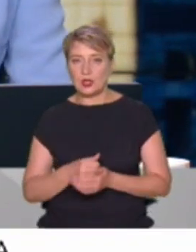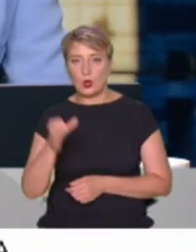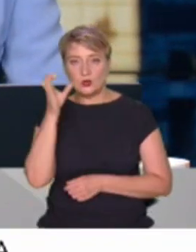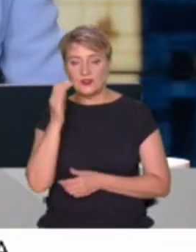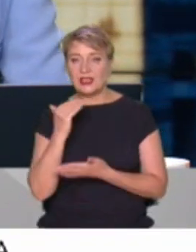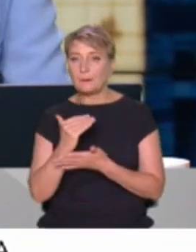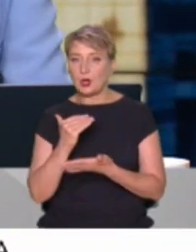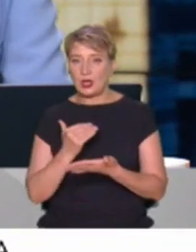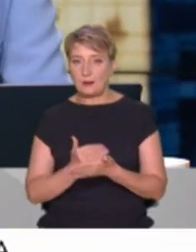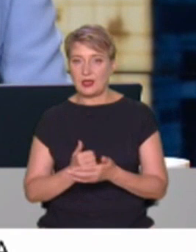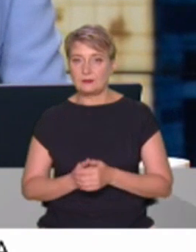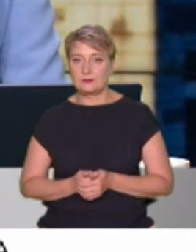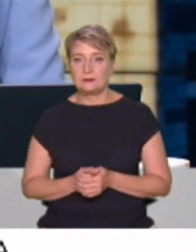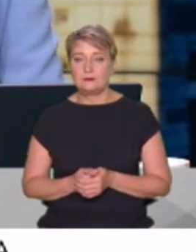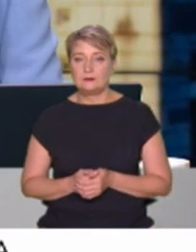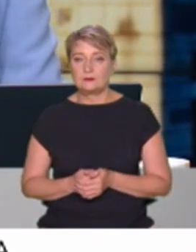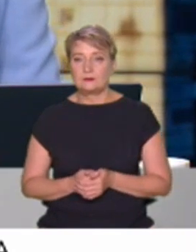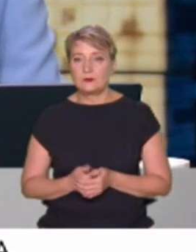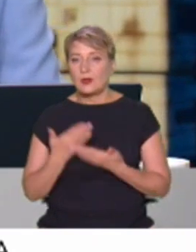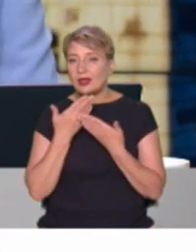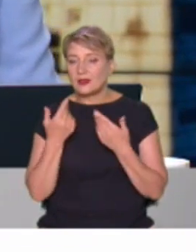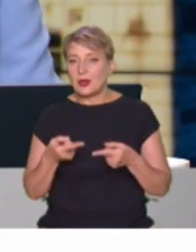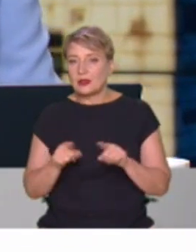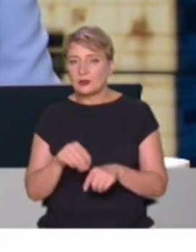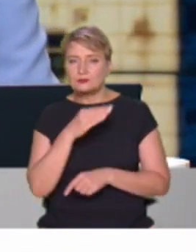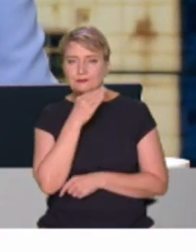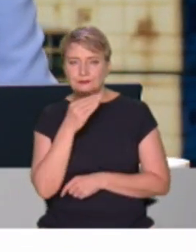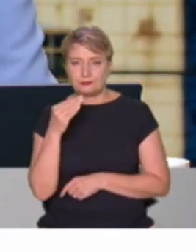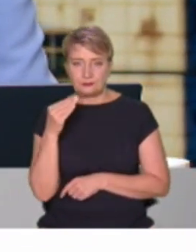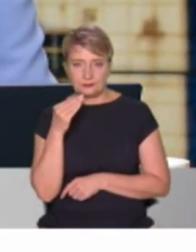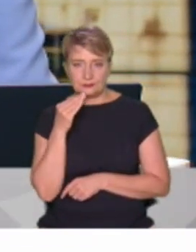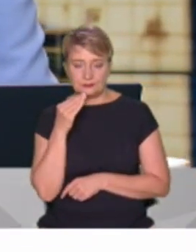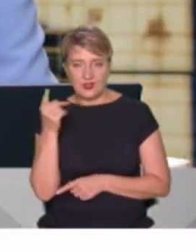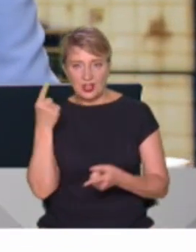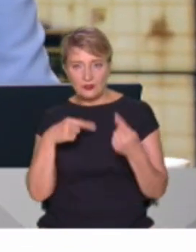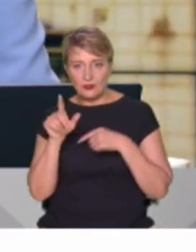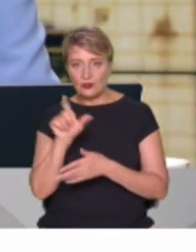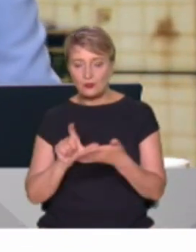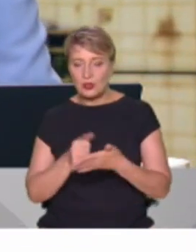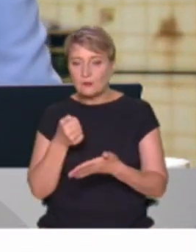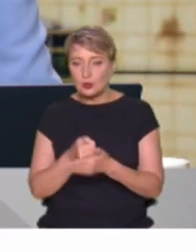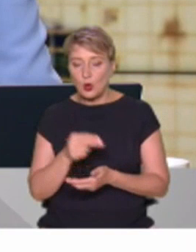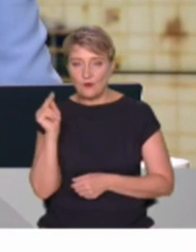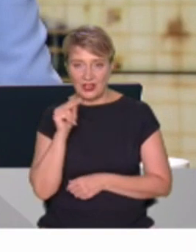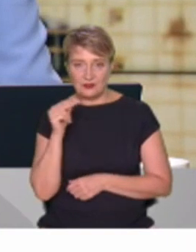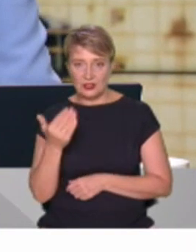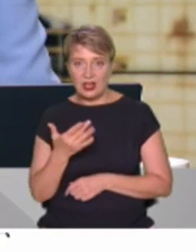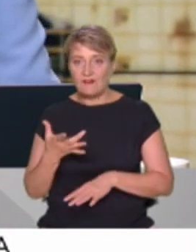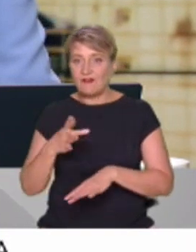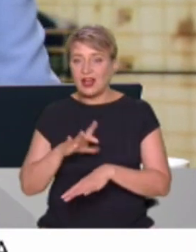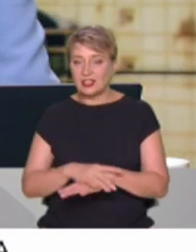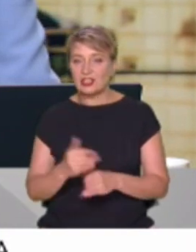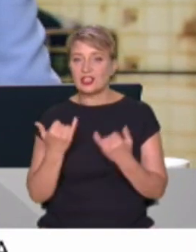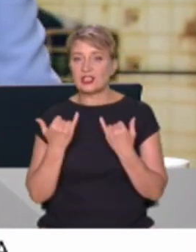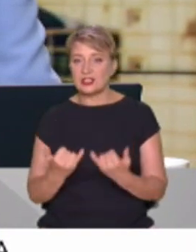програмах немає такої кількості величезної творів до вивчення. Бо фактично зараз у